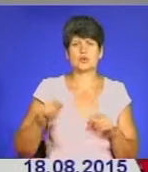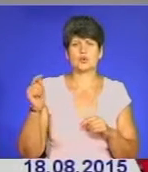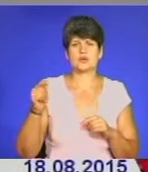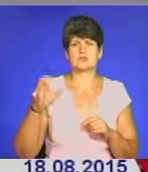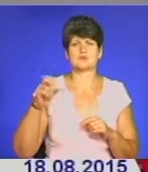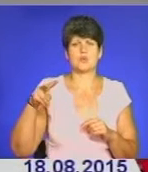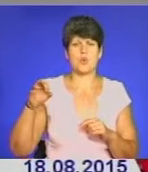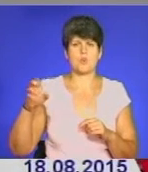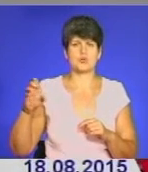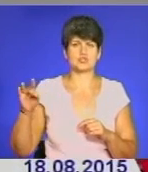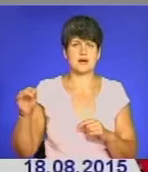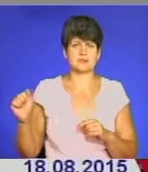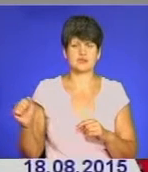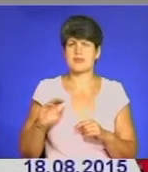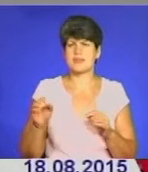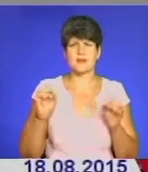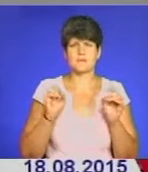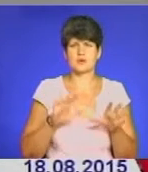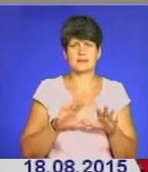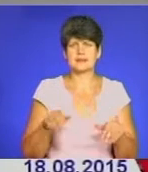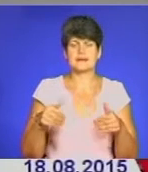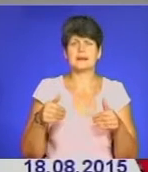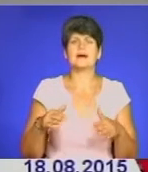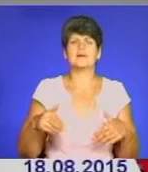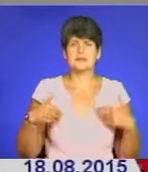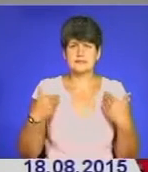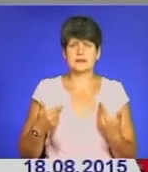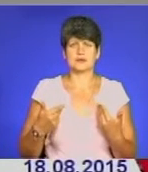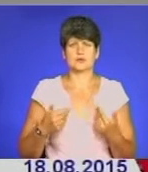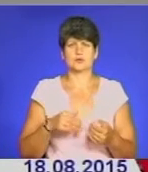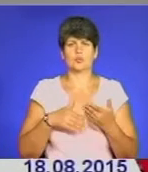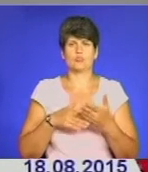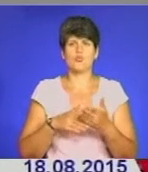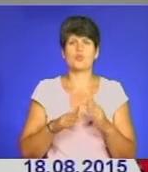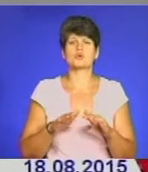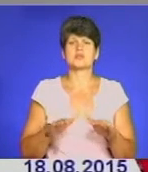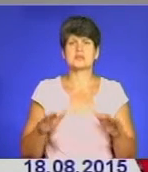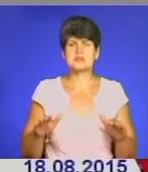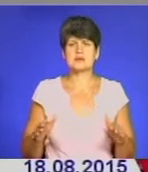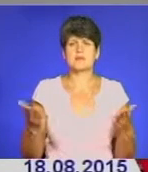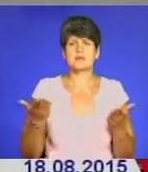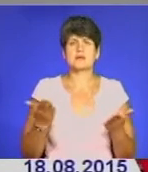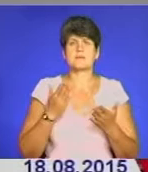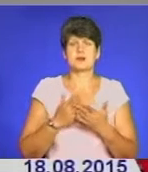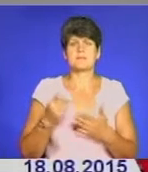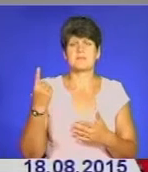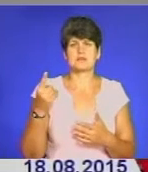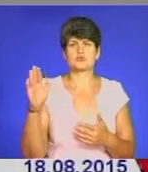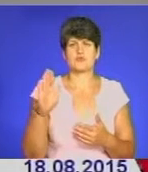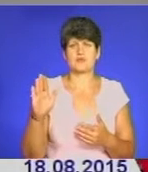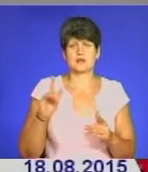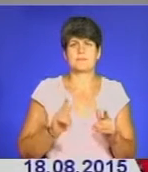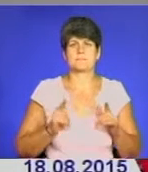Слобожанщину. Не покинути і не дати посильну допомогу дітям, які мають 1 вересня